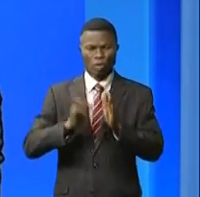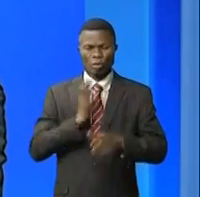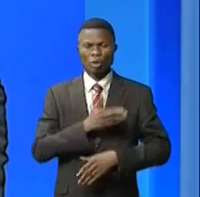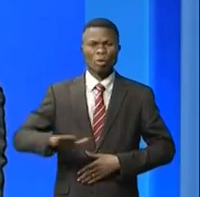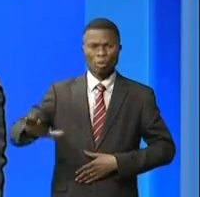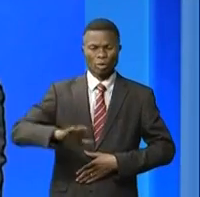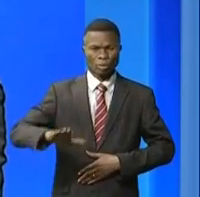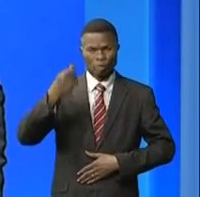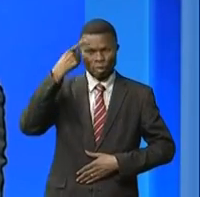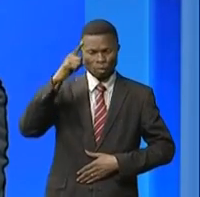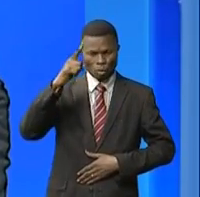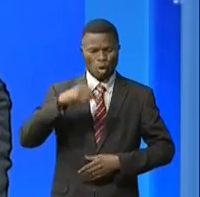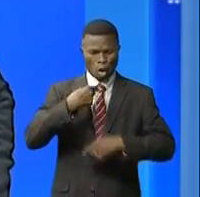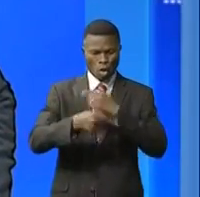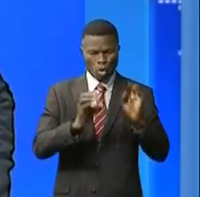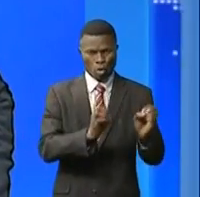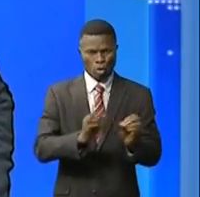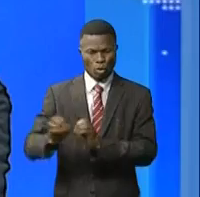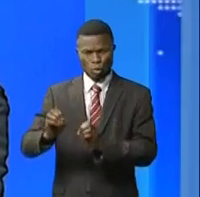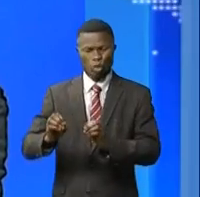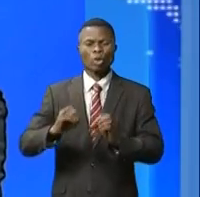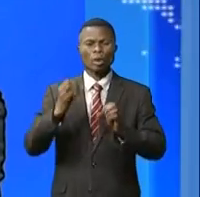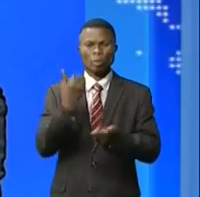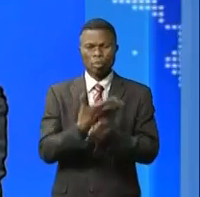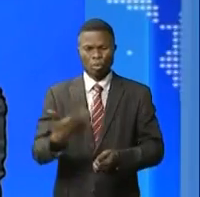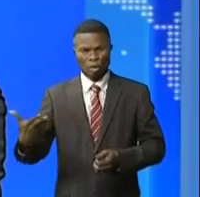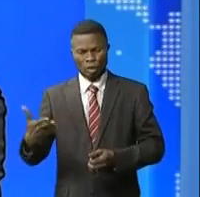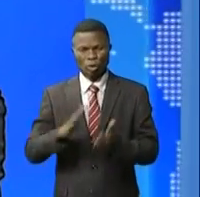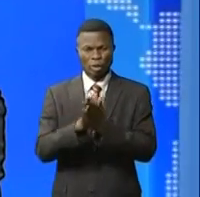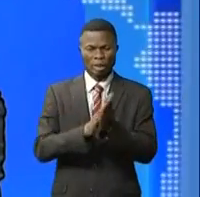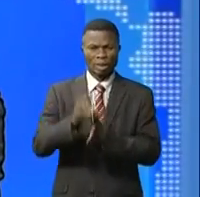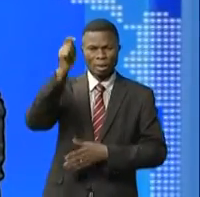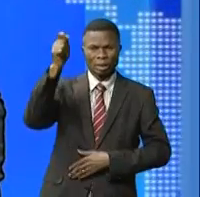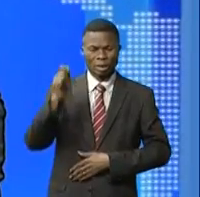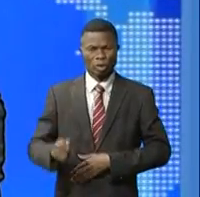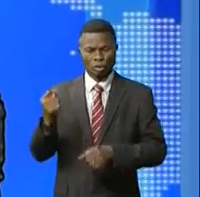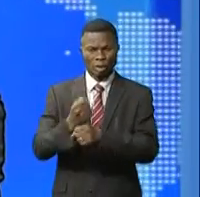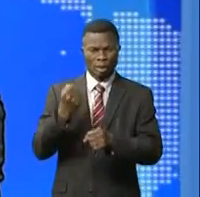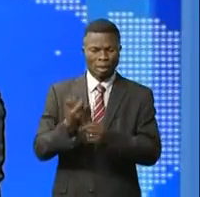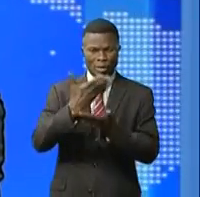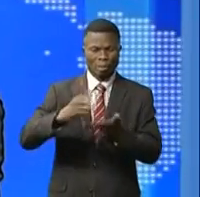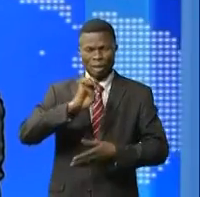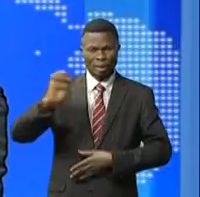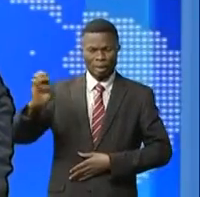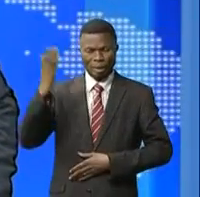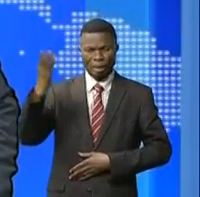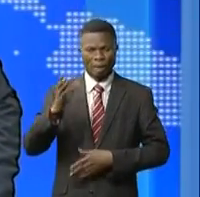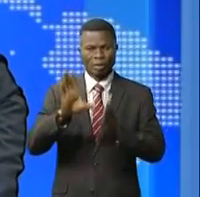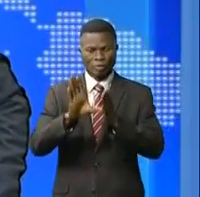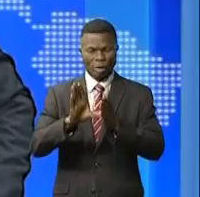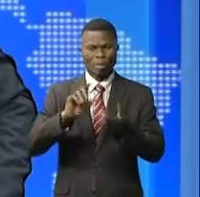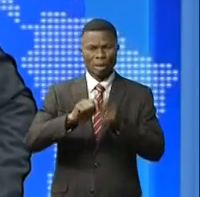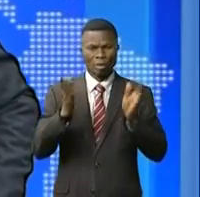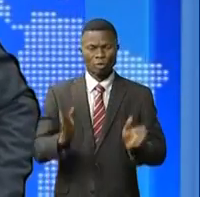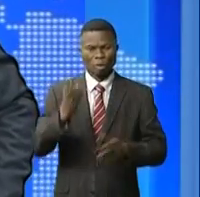pour remettre de l'ordre dans la chaîne d'approvisionnement des forces armées en opération sur le terrain. On fait le point avec